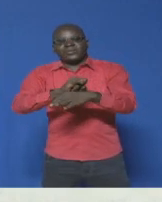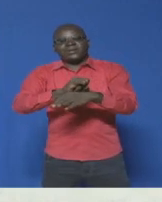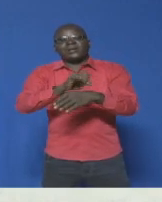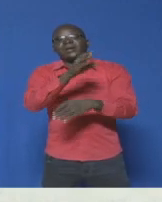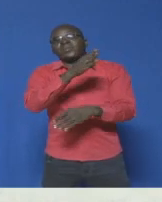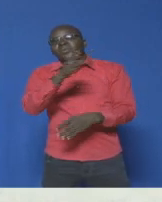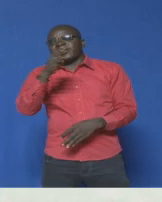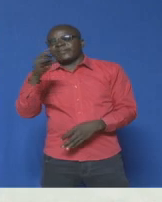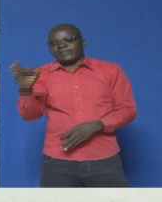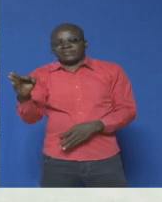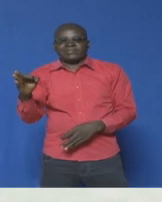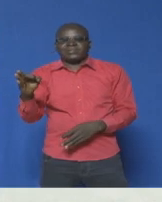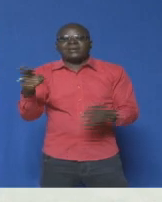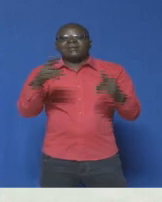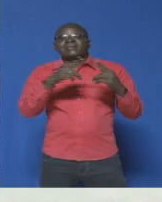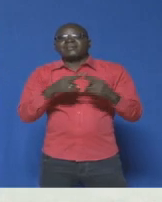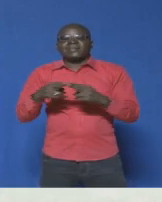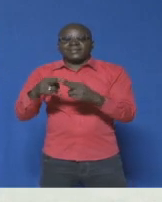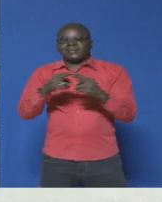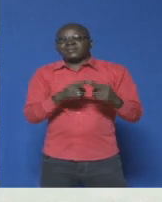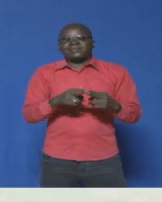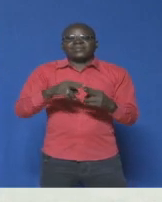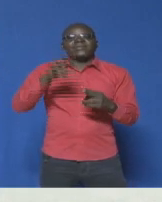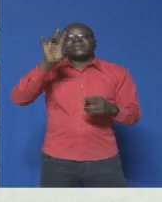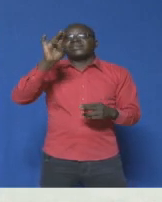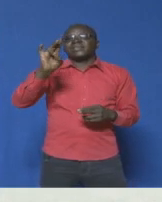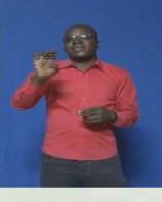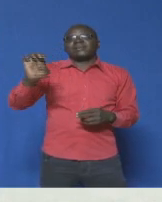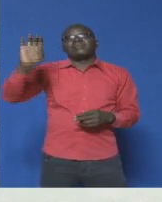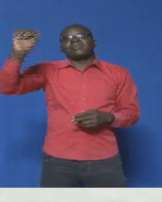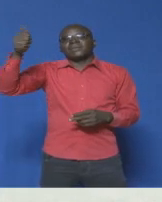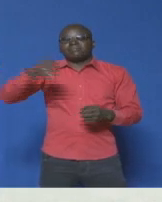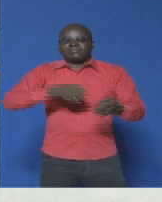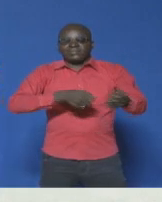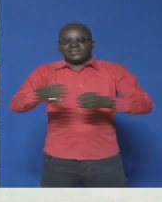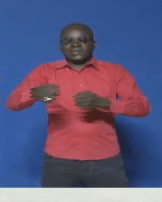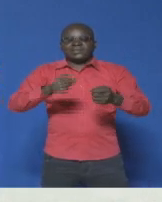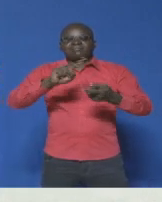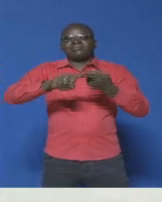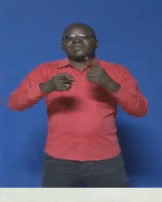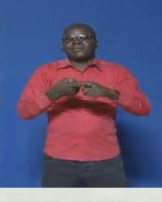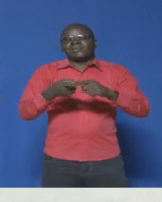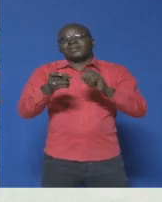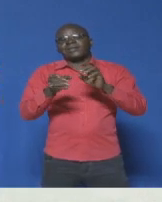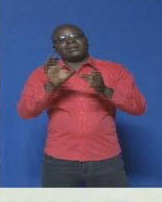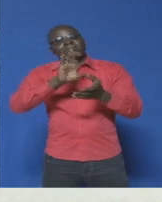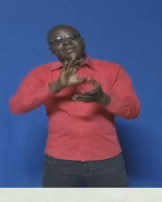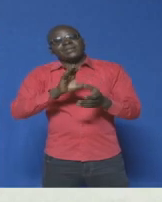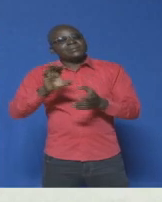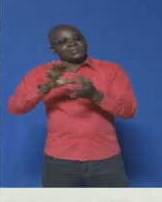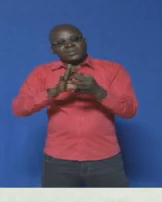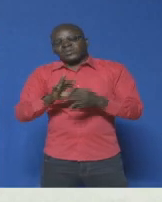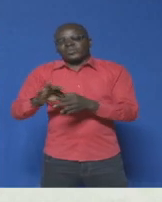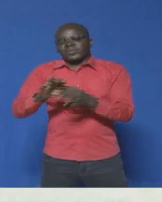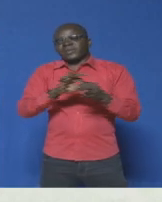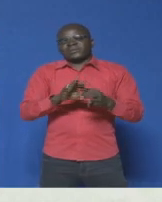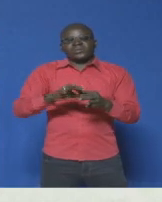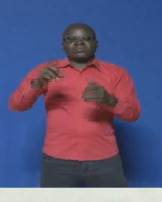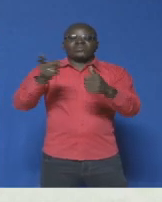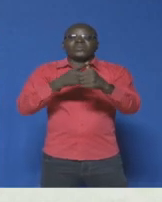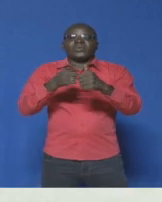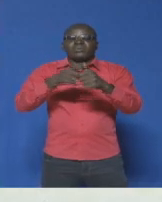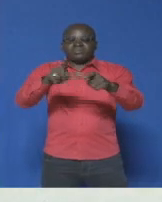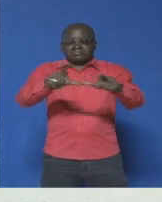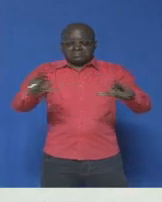en relation avec le 7e TAC, Traité d'Amitié et de Coopération, dont le tout premier a eu lieu, rappelle